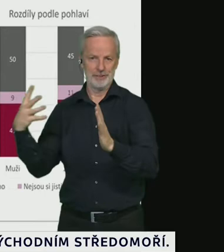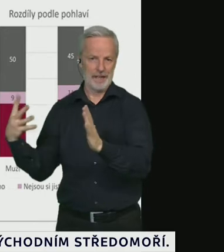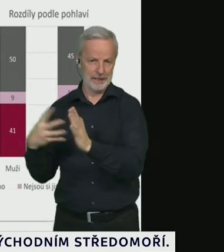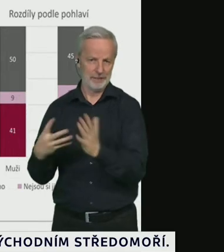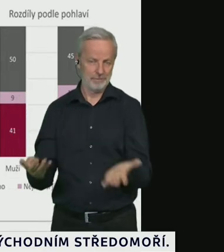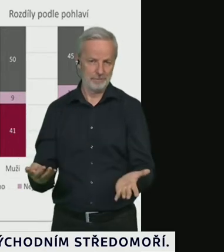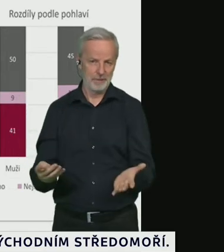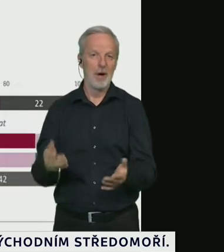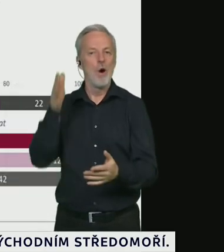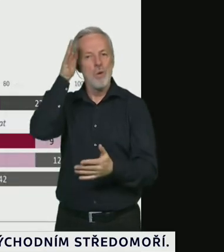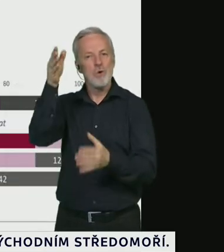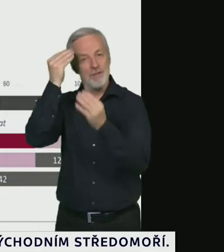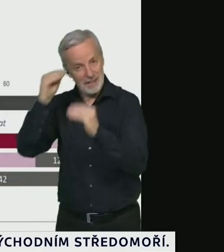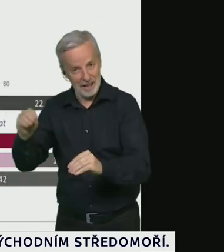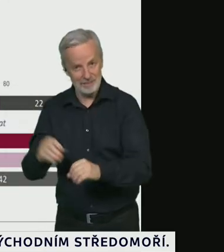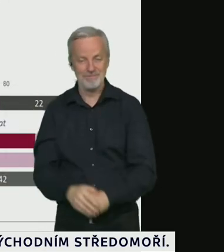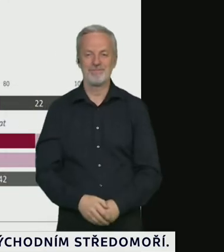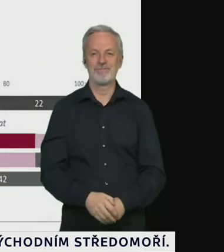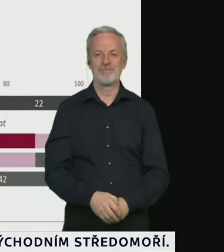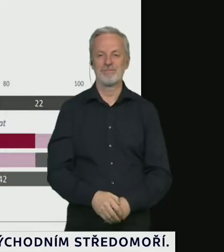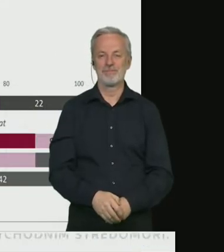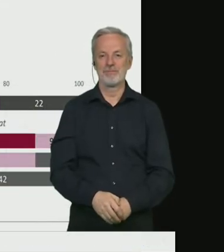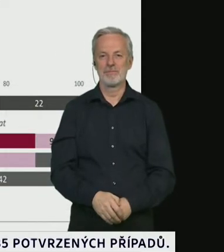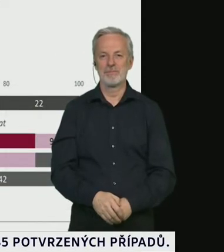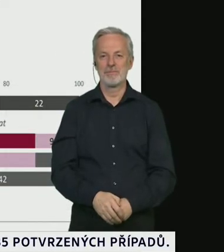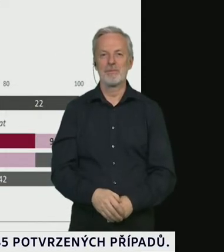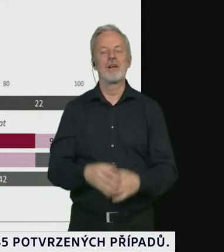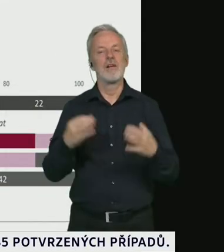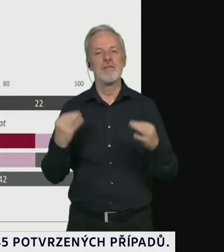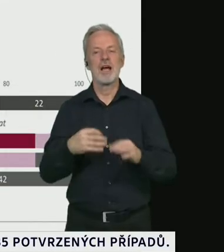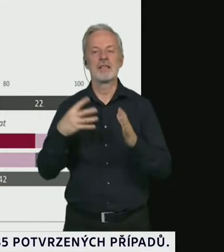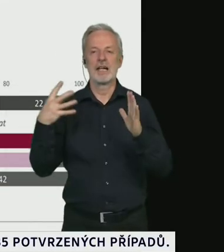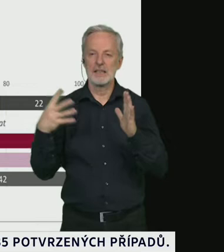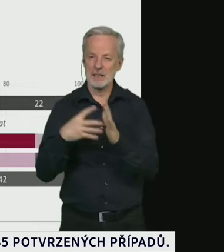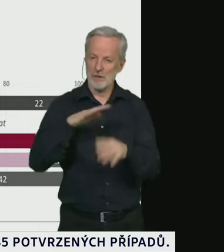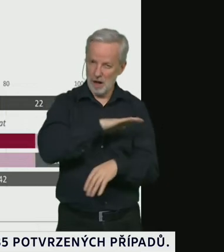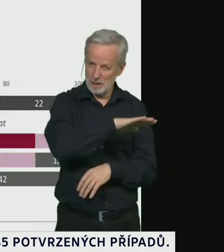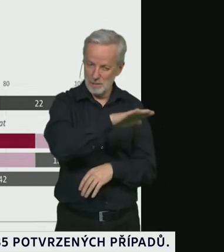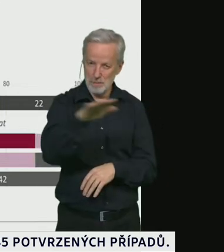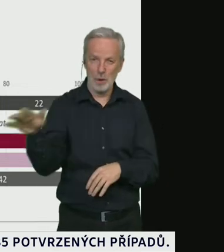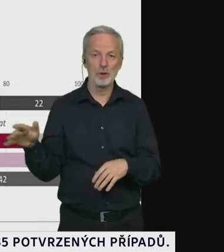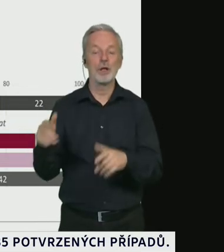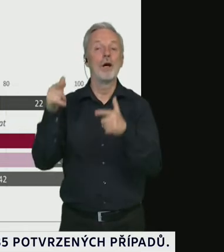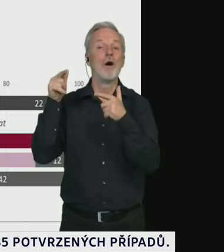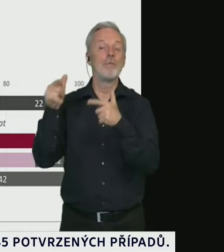Podpora plošného testování, zde je ten rozdíl ještě větší. Jinými slovy říká nám to úplně stejnou informací.